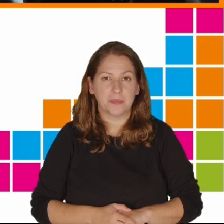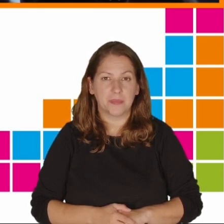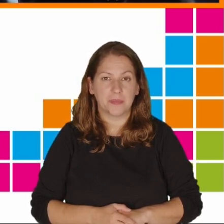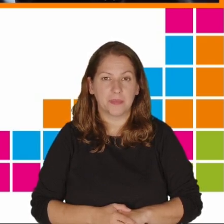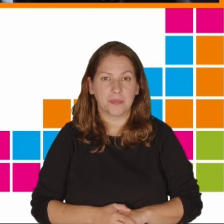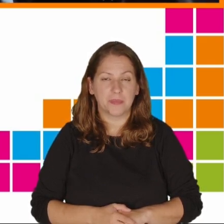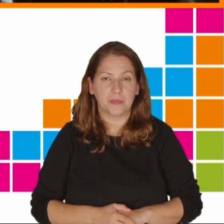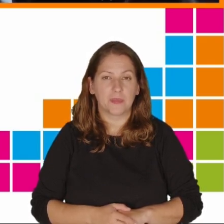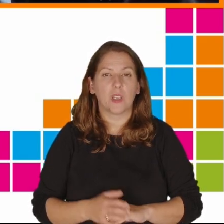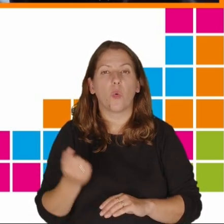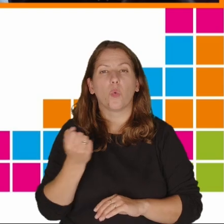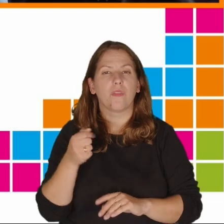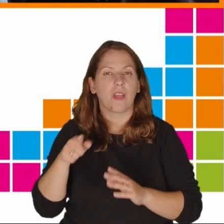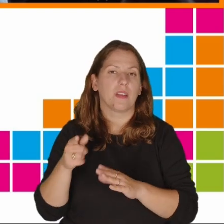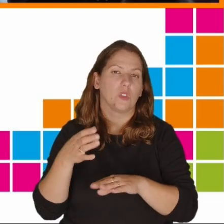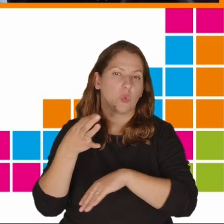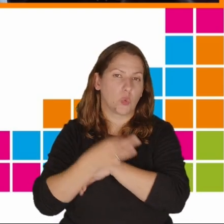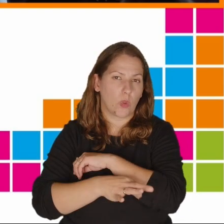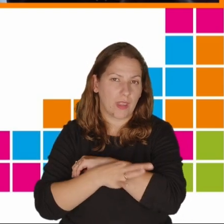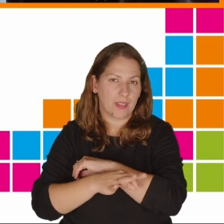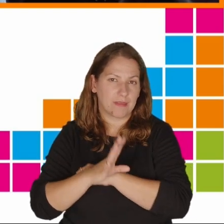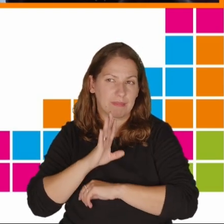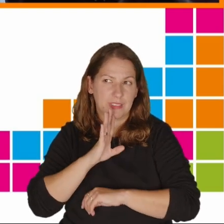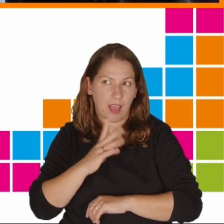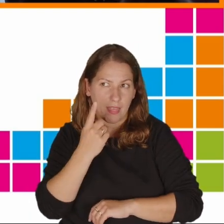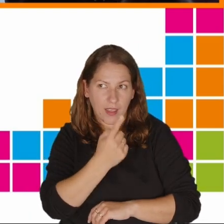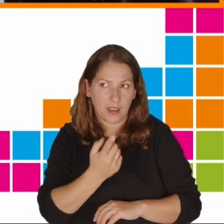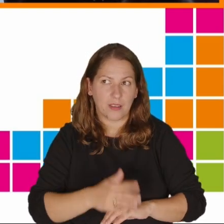Jest używany przez studentów, w Stanach